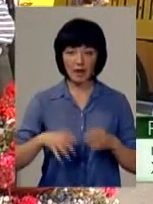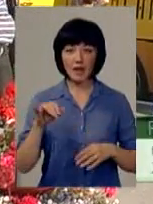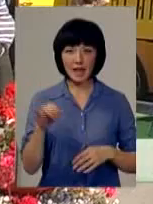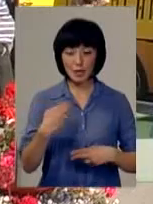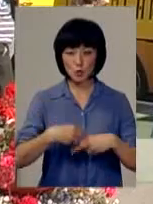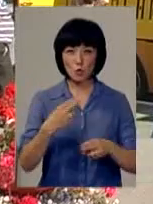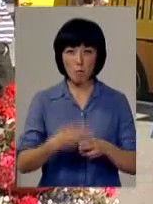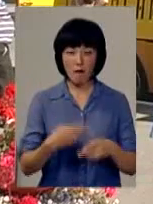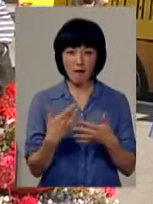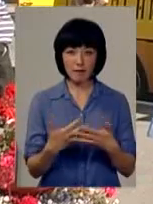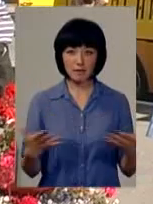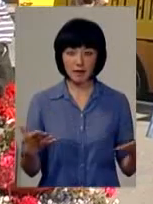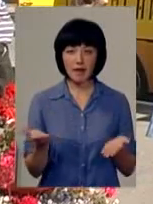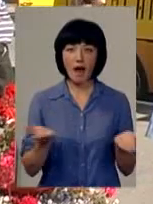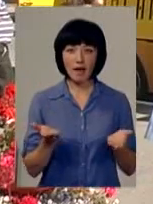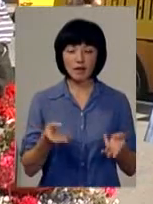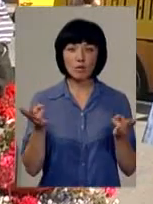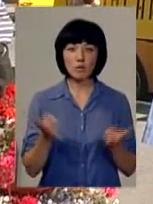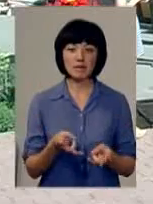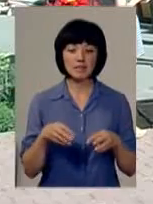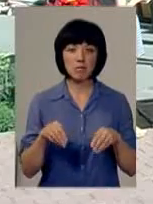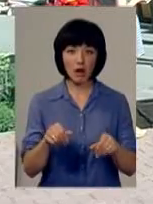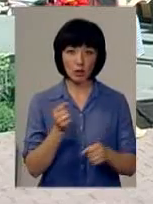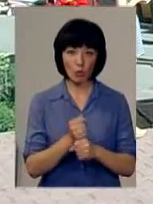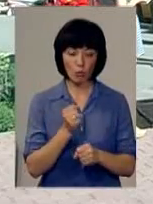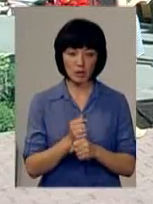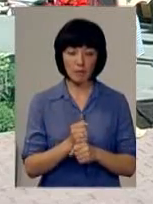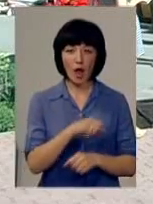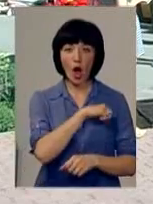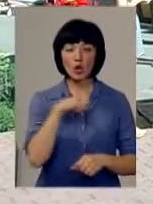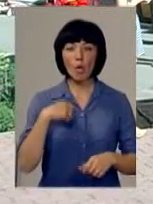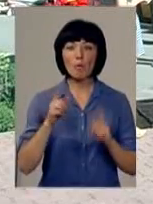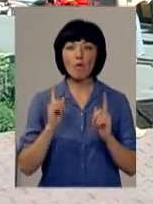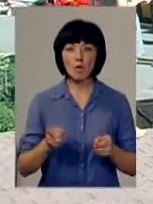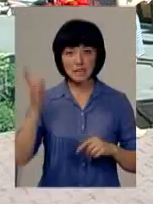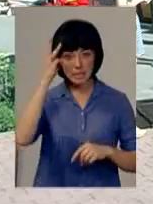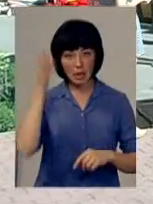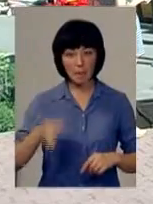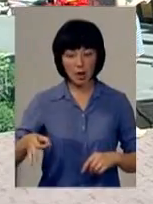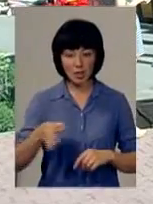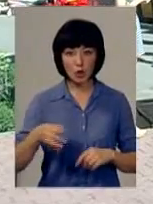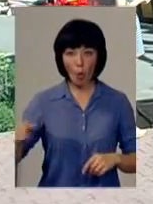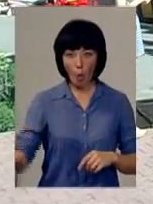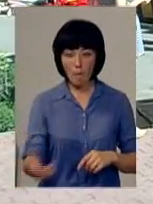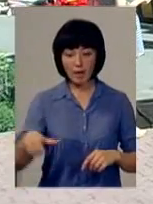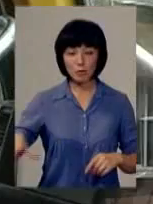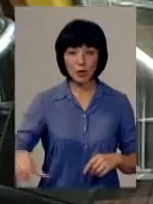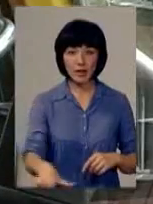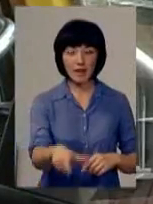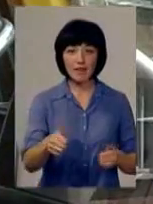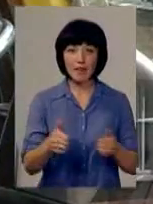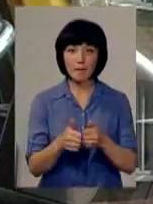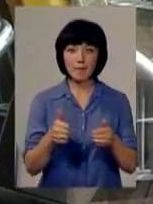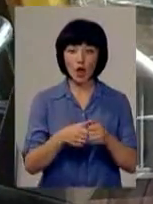інструменти, які необхідні для земляних робіт. Добровольці з Хмельниччини копатимуть рів на межі Донецької області і